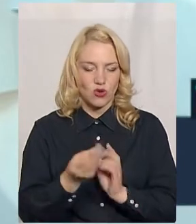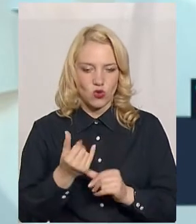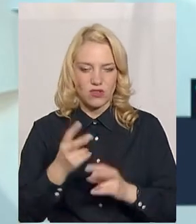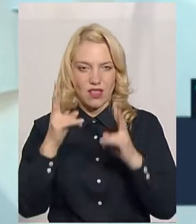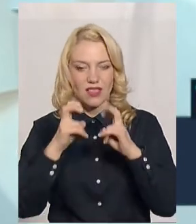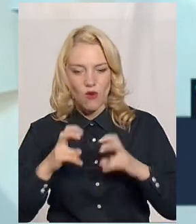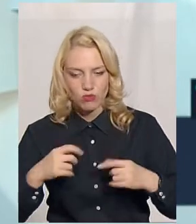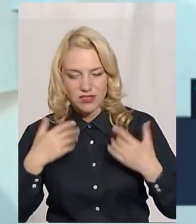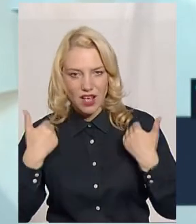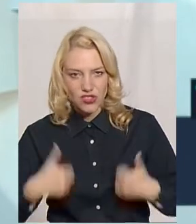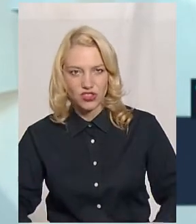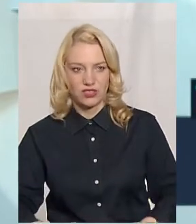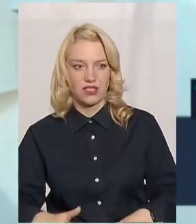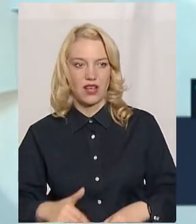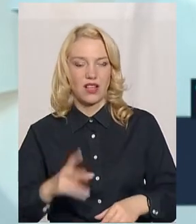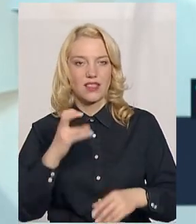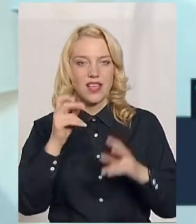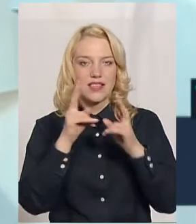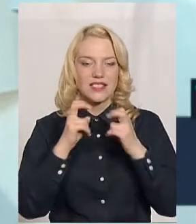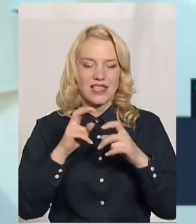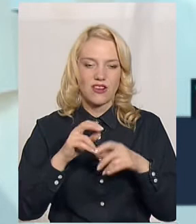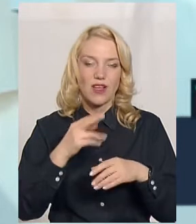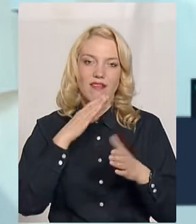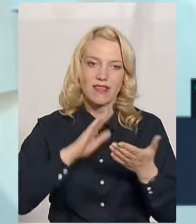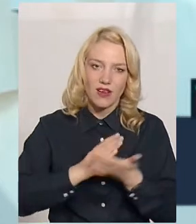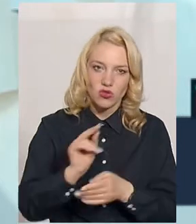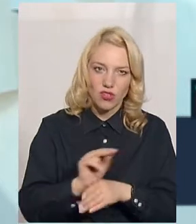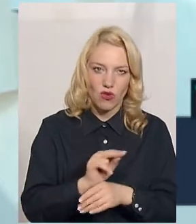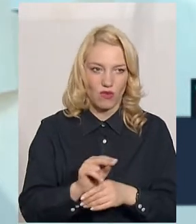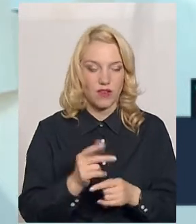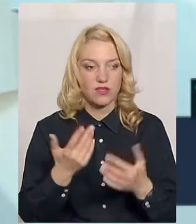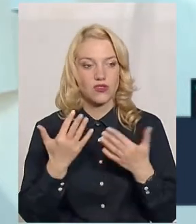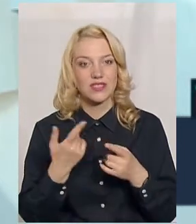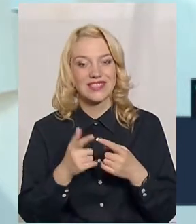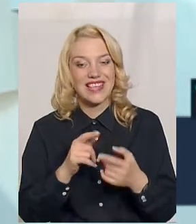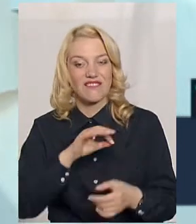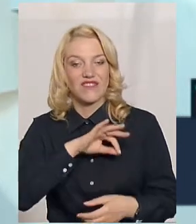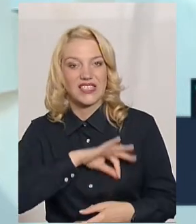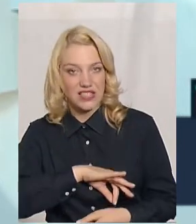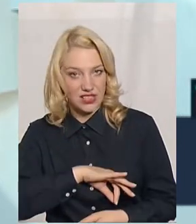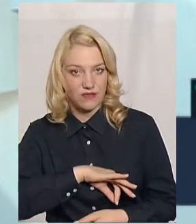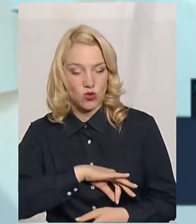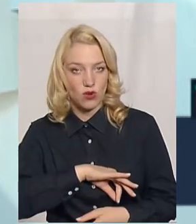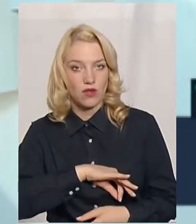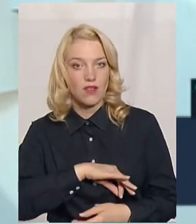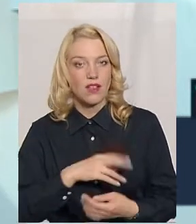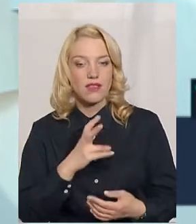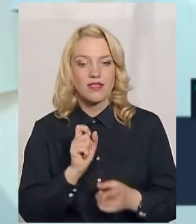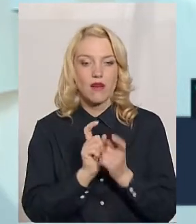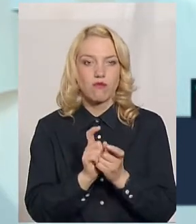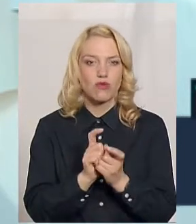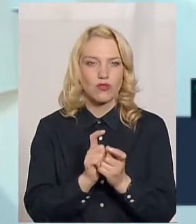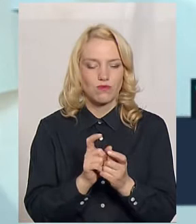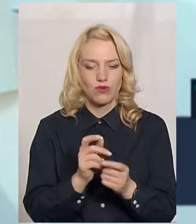діагностику якості лікування, наскільки це ефективно, на боротьбу з